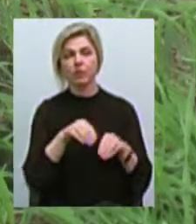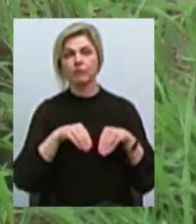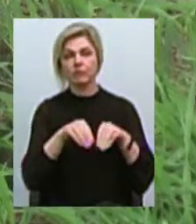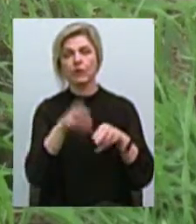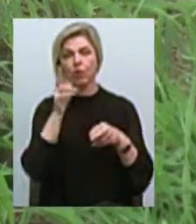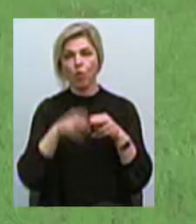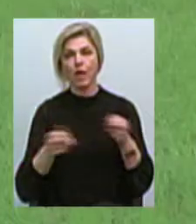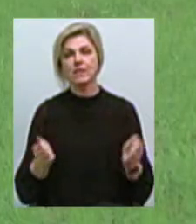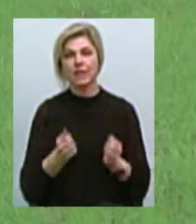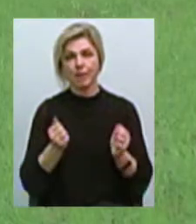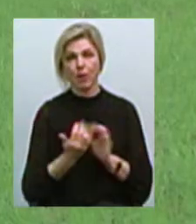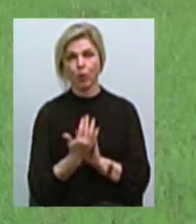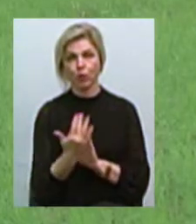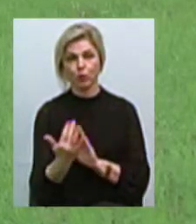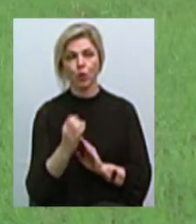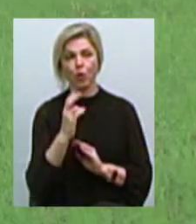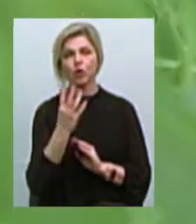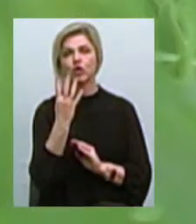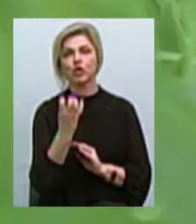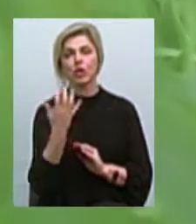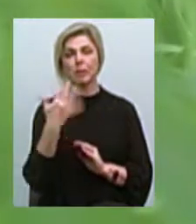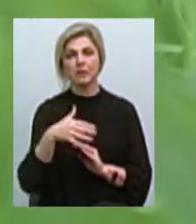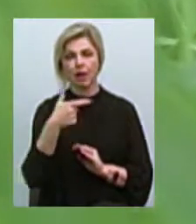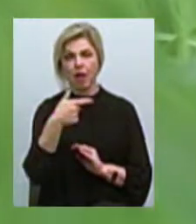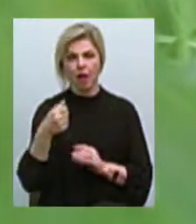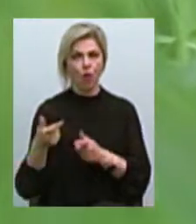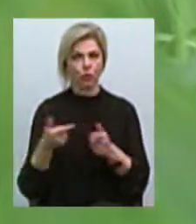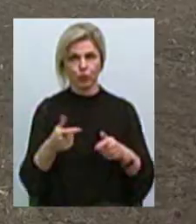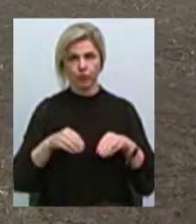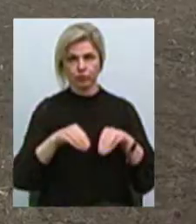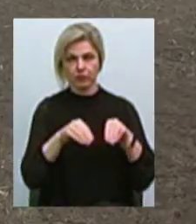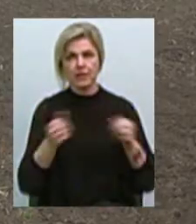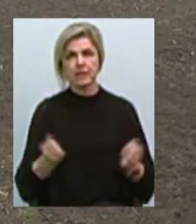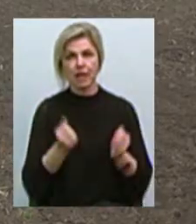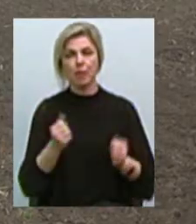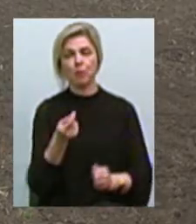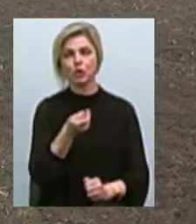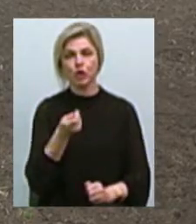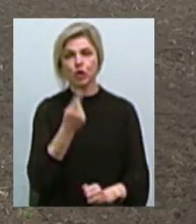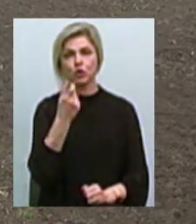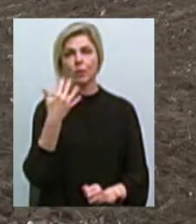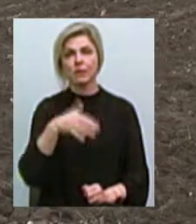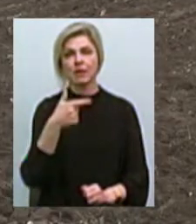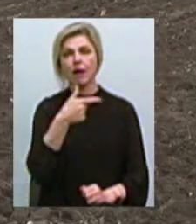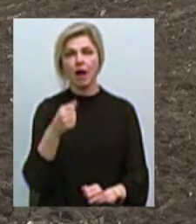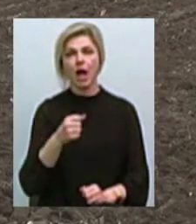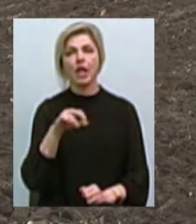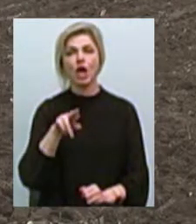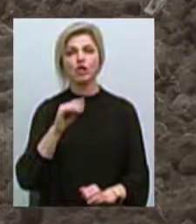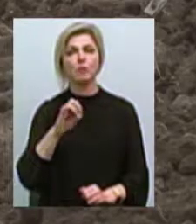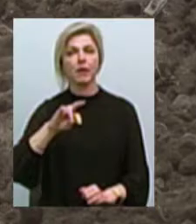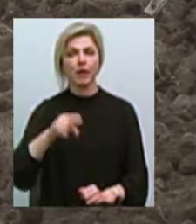озимих культур. Фермер посівав 450 гектарів озимої пшениці, 150 гектарів ячменю, близько 70